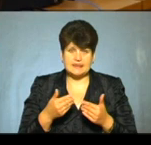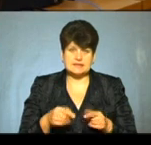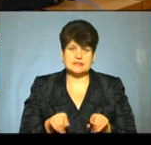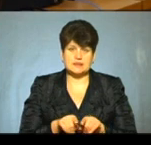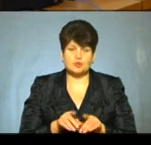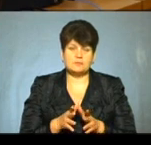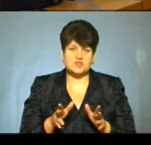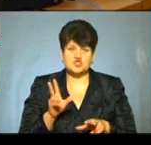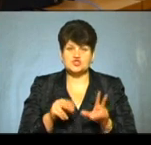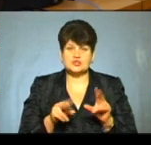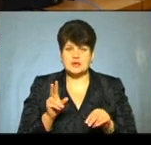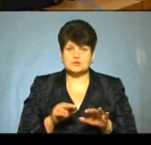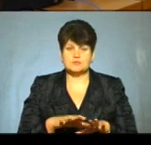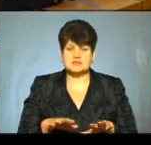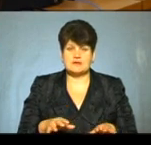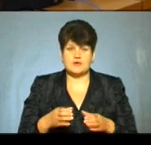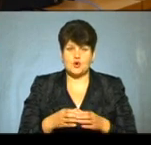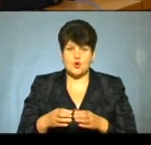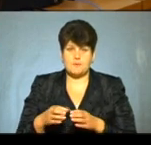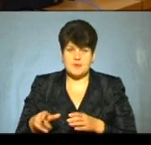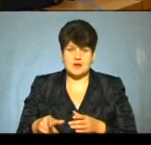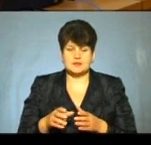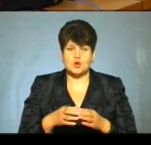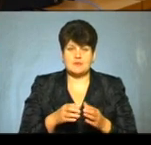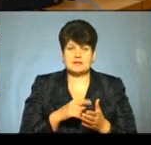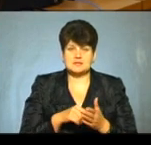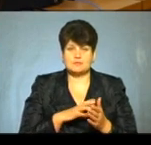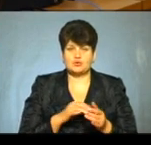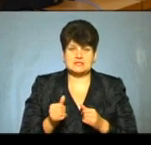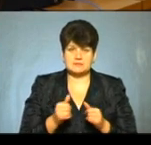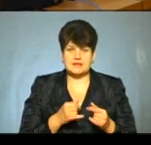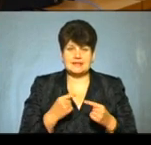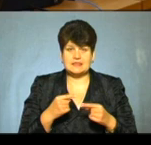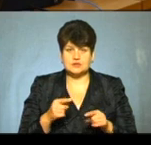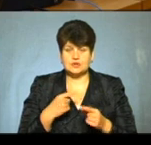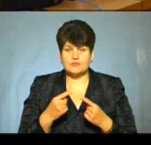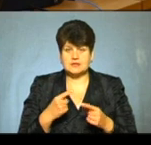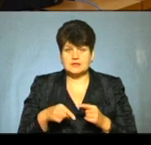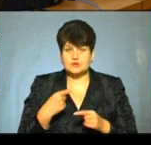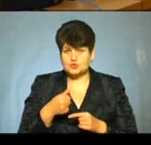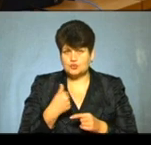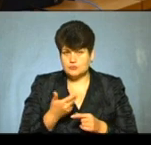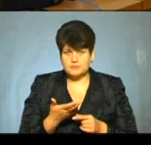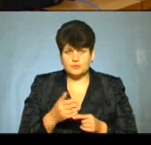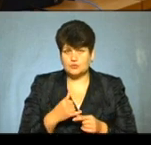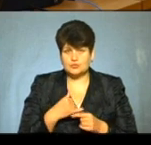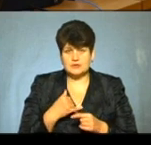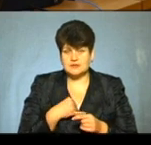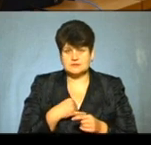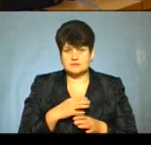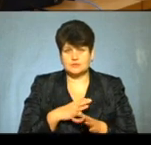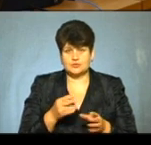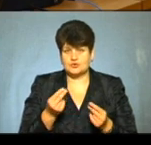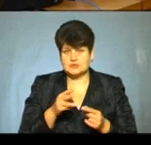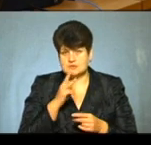також більші шанси, щоб місцеві громади, щоб громада міста була забезпечена, інакше не перетворюється наступний рік костоп в касок, виплаті заробітної